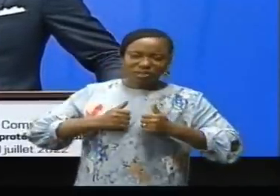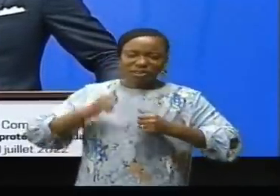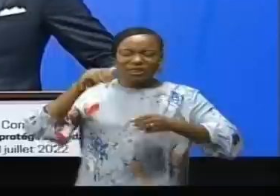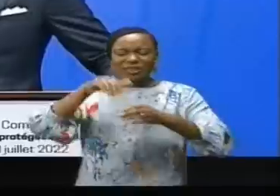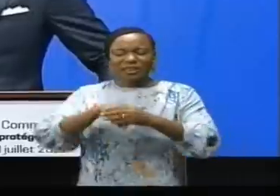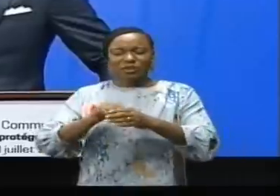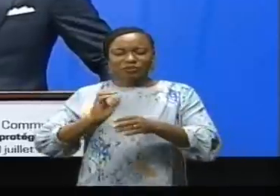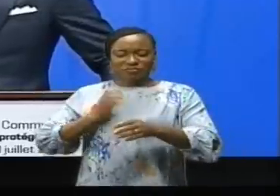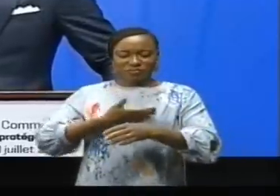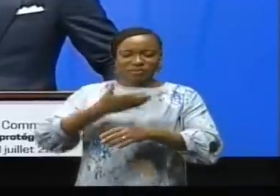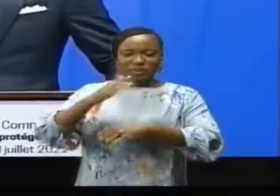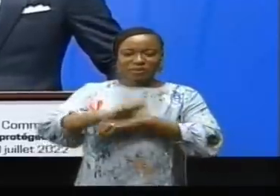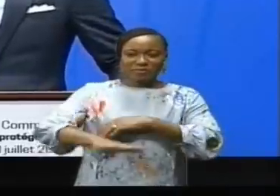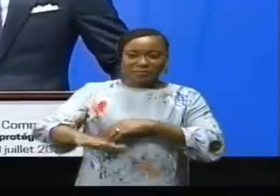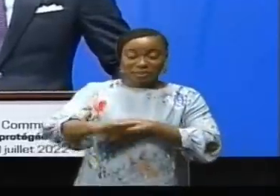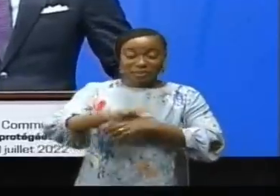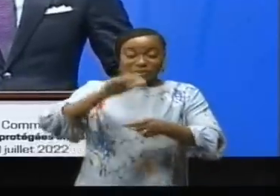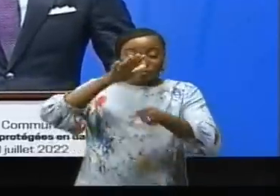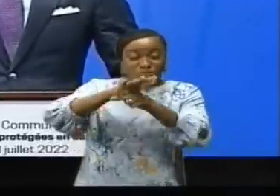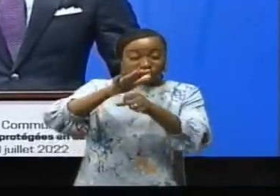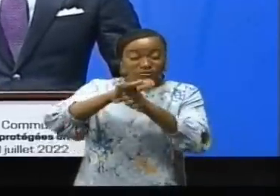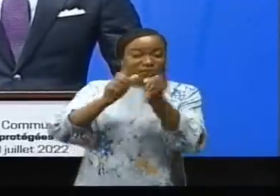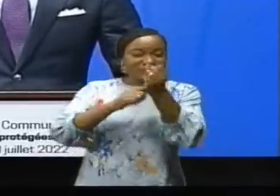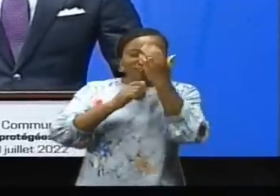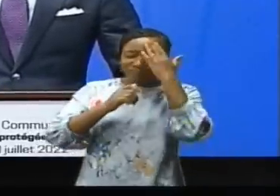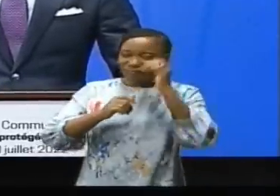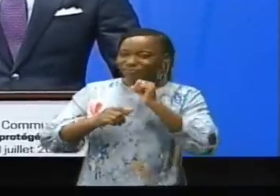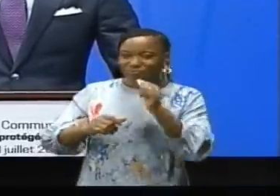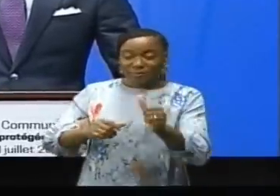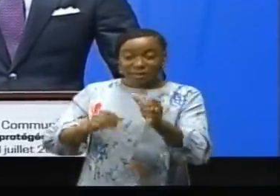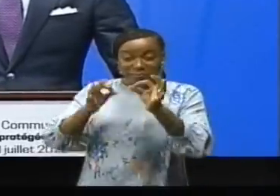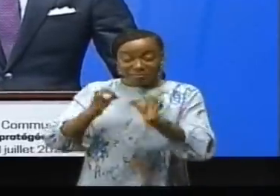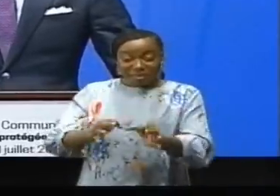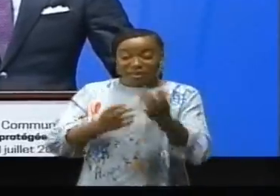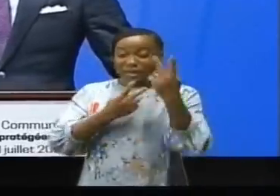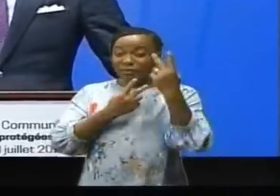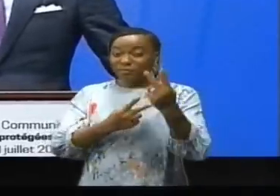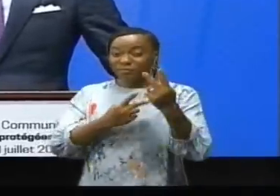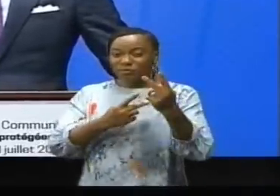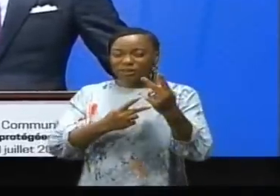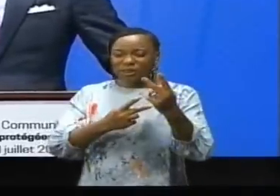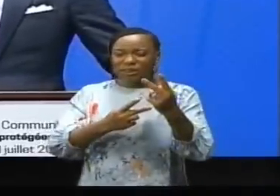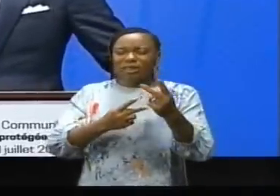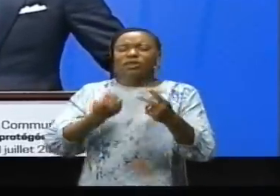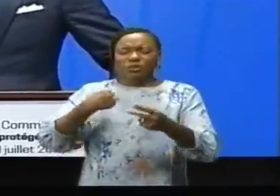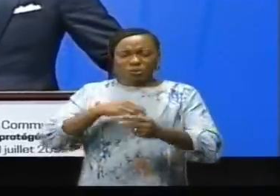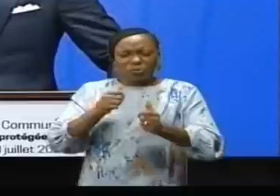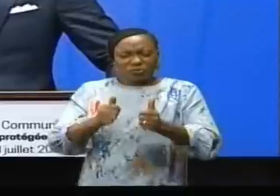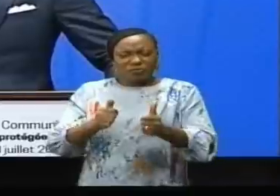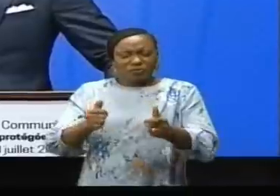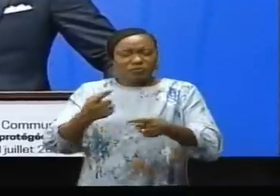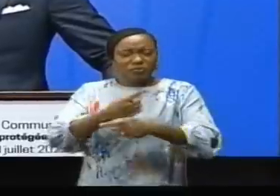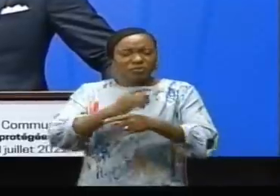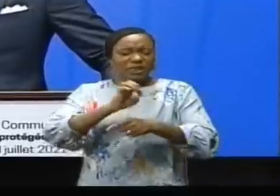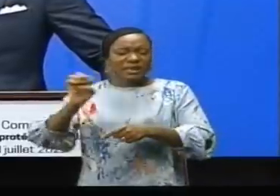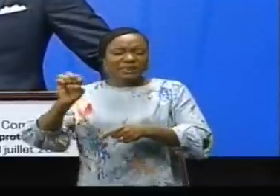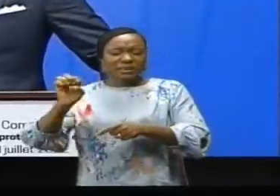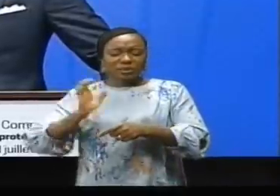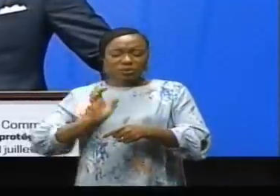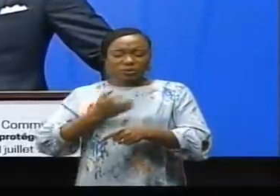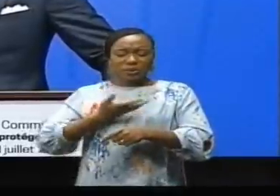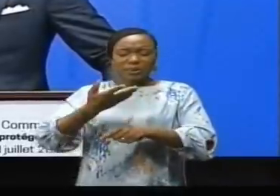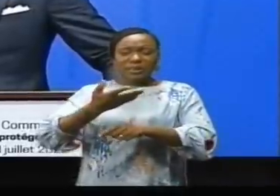protégées. Beaucoup ne les savent peut-être pas, mais l'essentiel de tout ce que nous vivons à l'est de la République